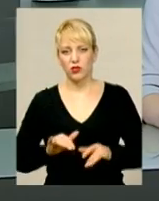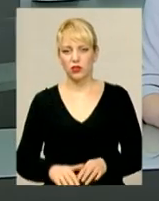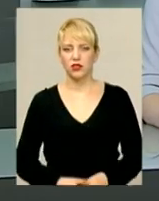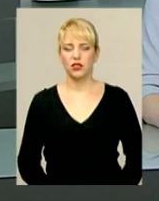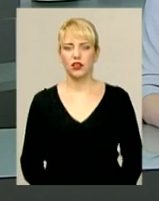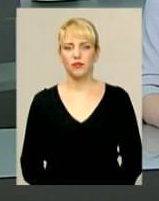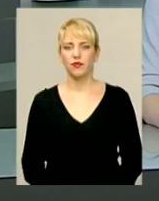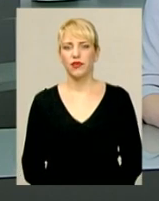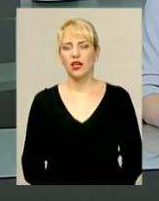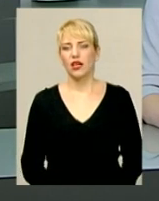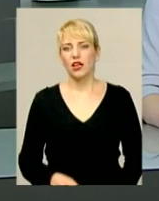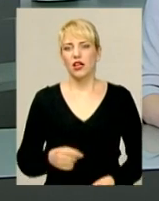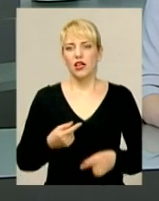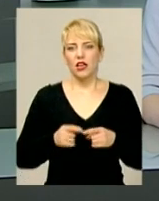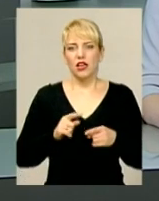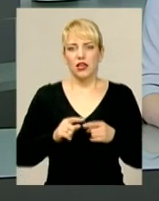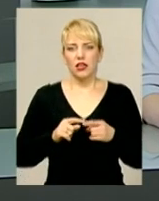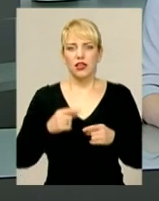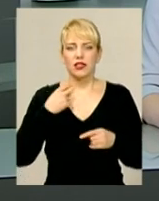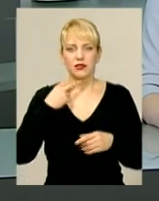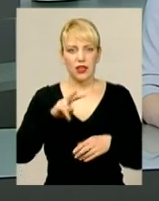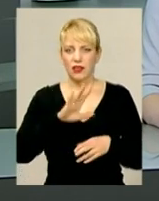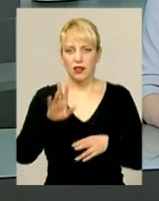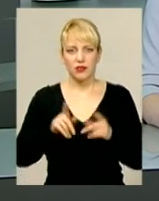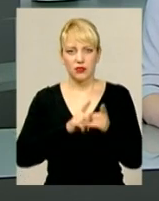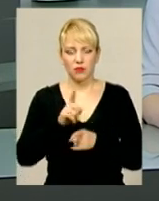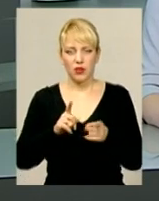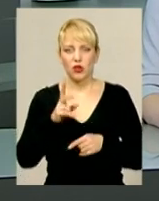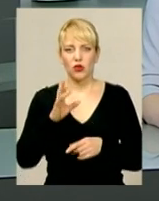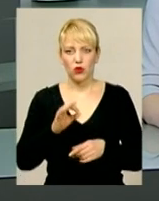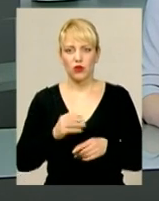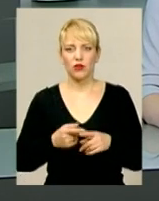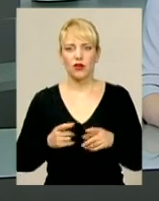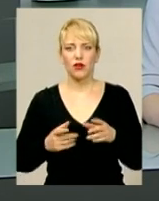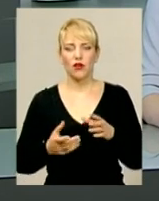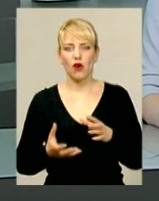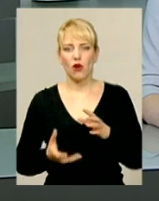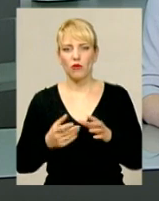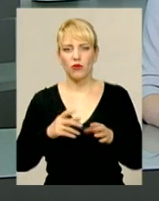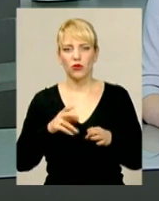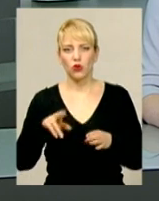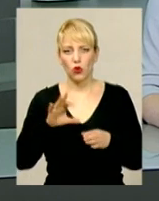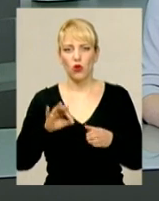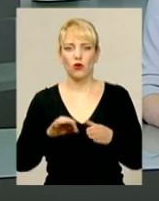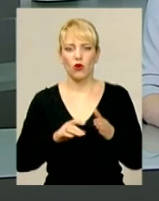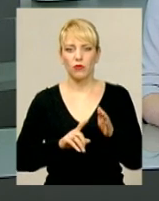Міру запобіжного заходу до засуджених не змінено, проте лише до набрання обвинувальним вироком чинності.